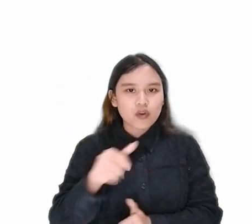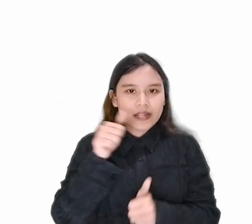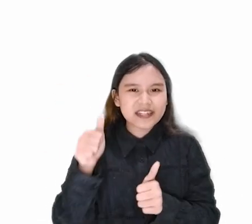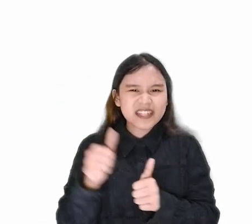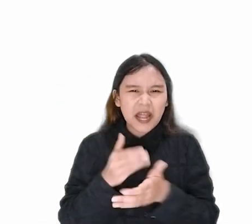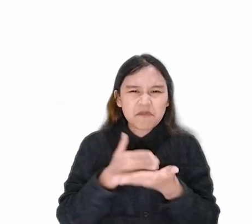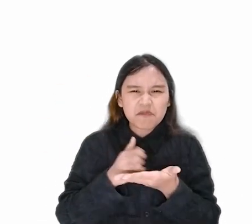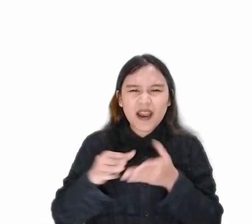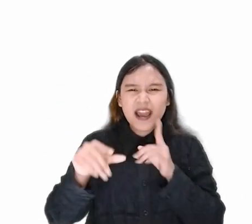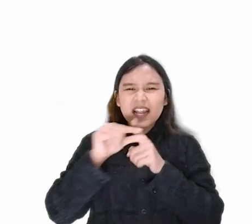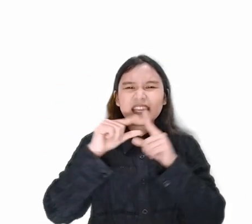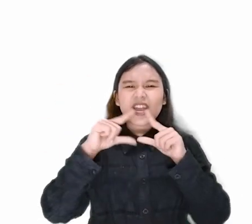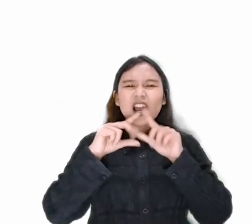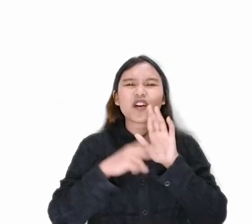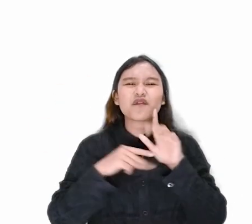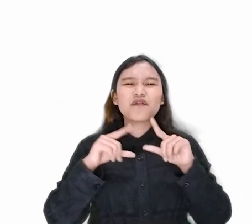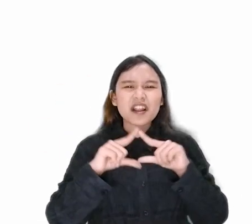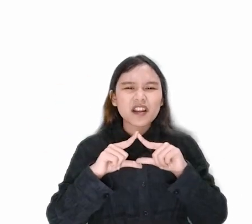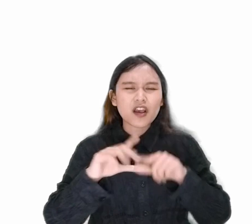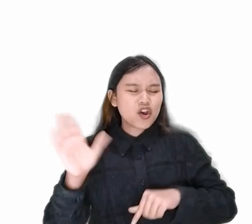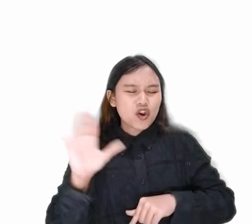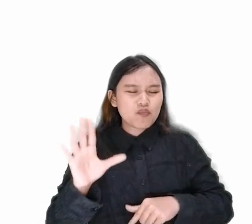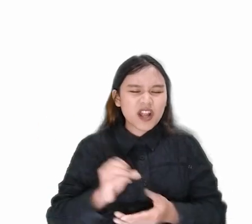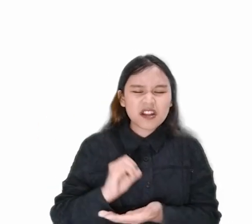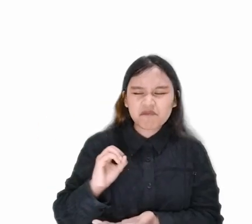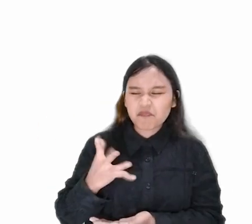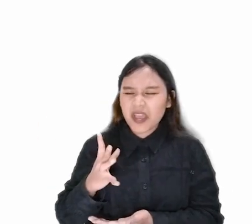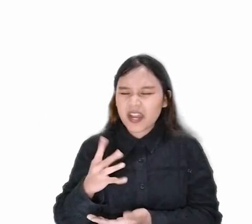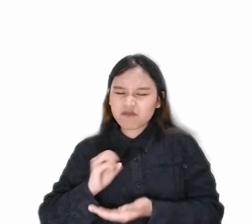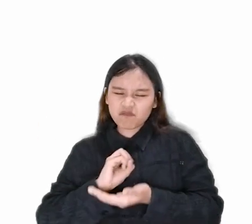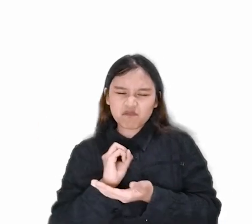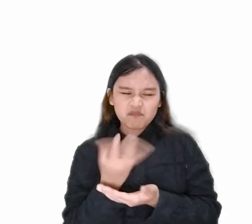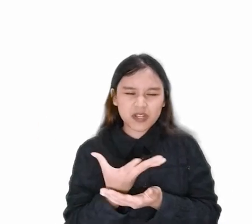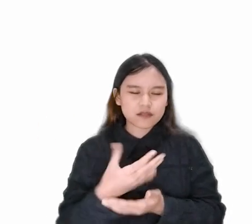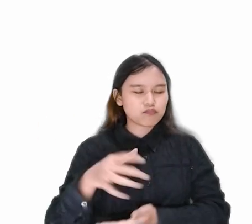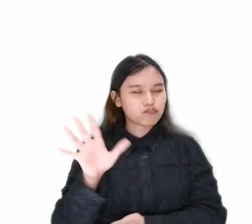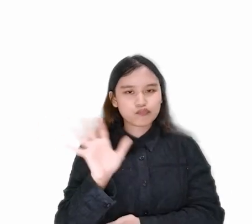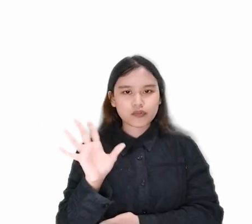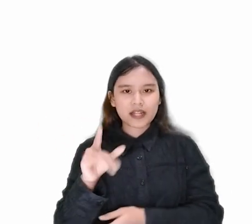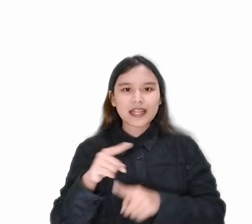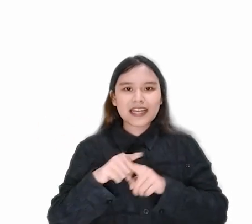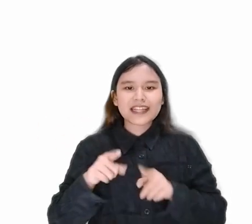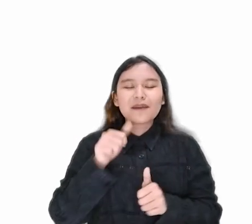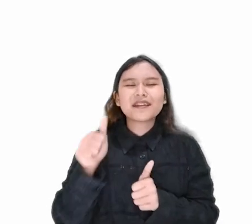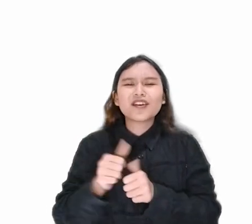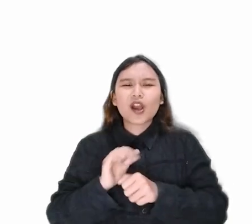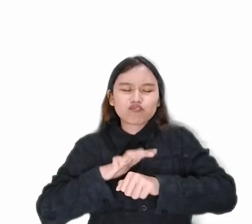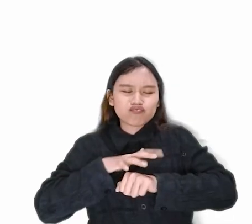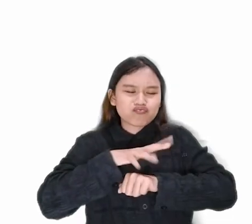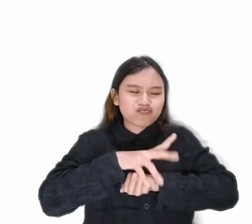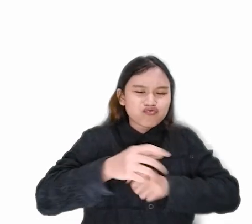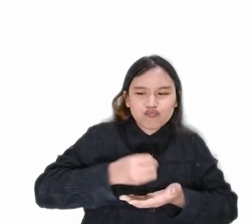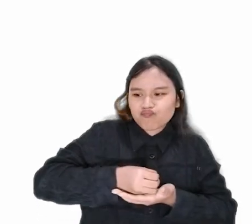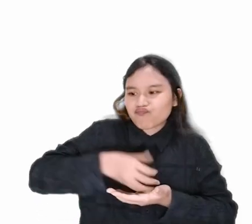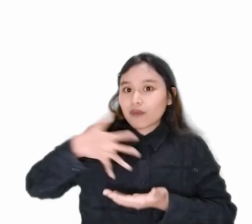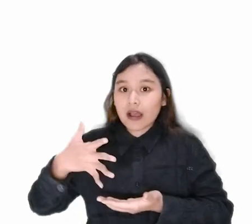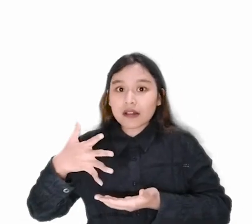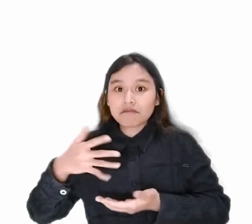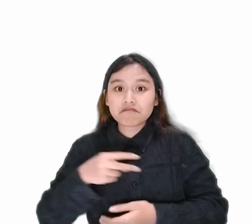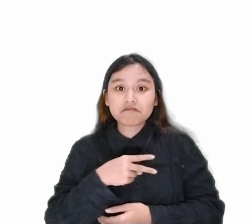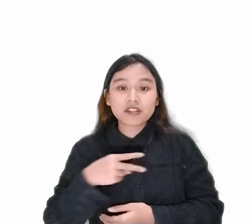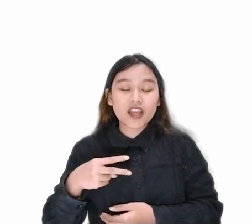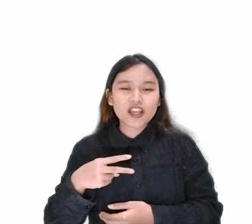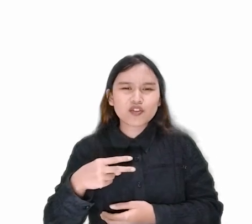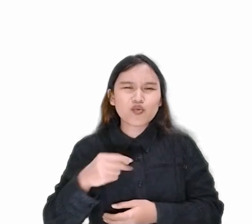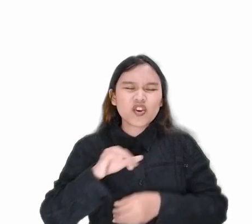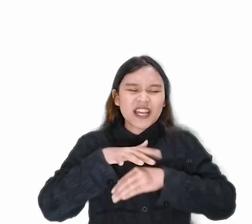barang yang fana, bukan pula dengan perak atau emas Melainkan dengan darah yang mahal yaitu darah